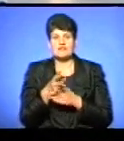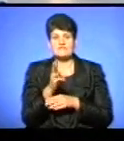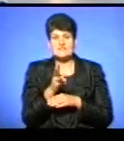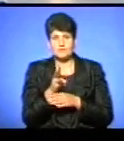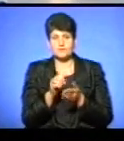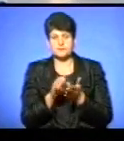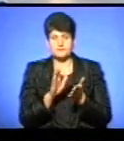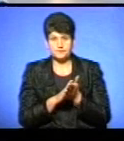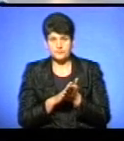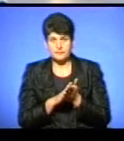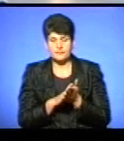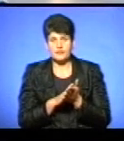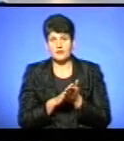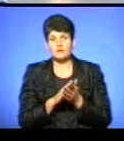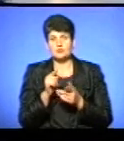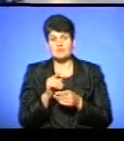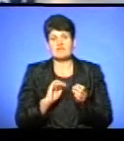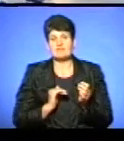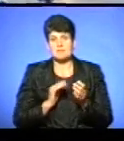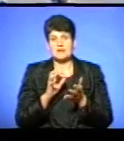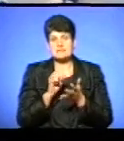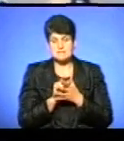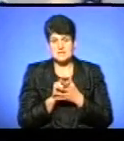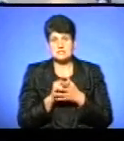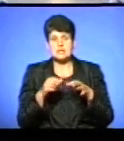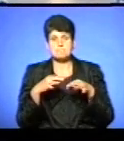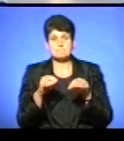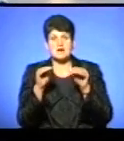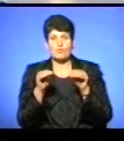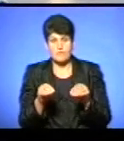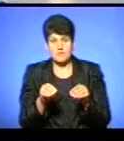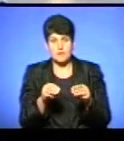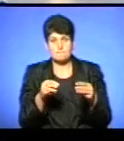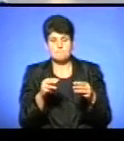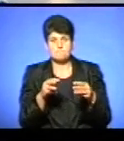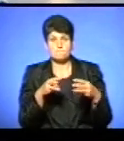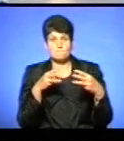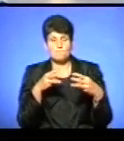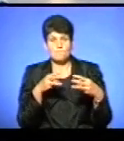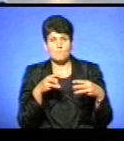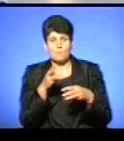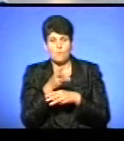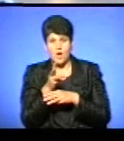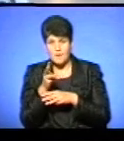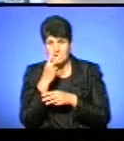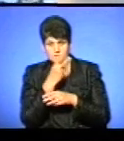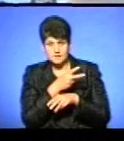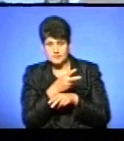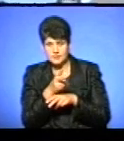а тоді фірма, яка займається паркуванням по камерах, дивиться, де не заплачено